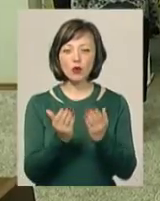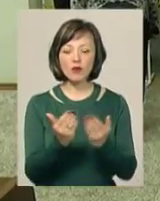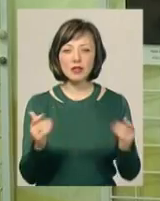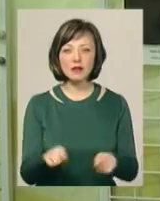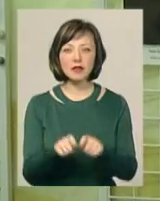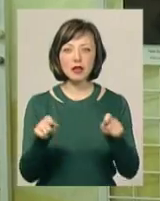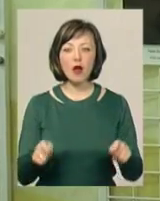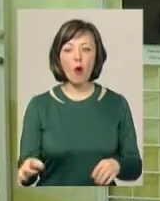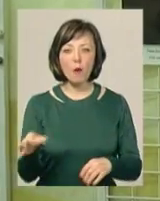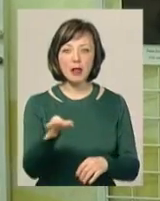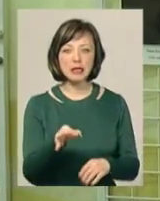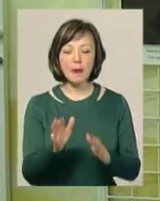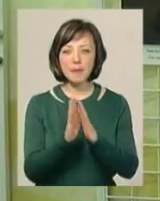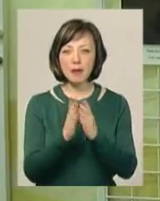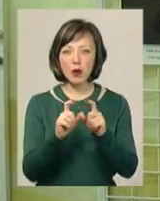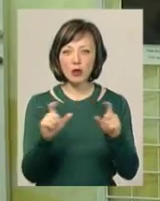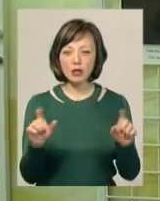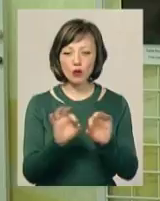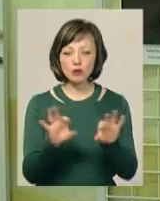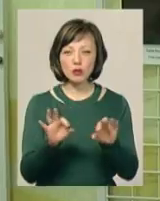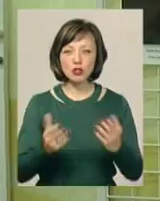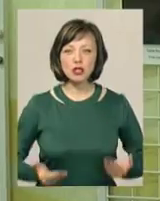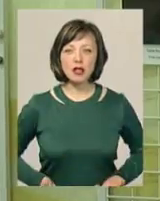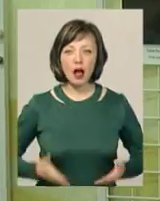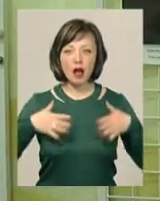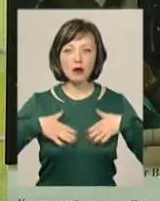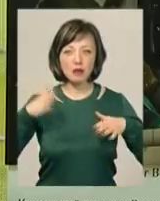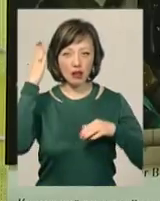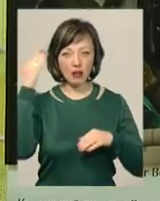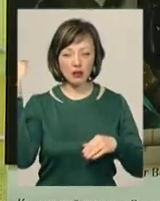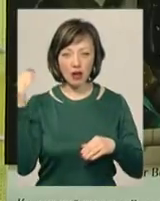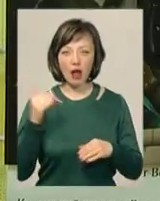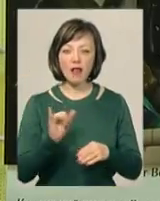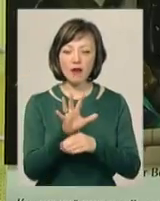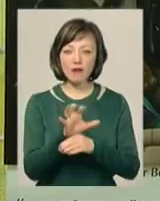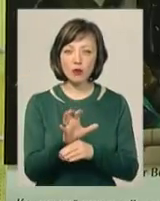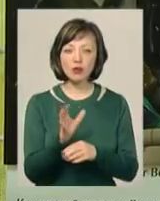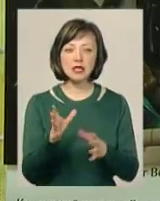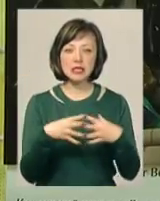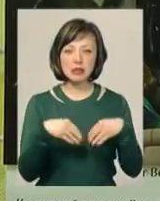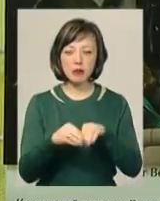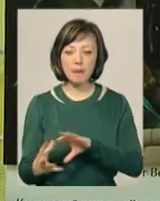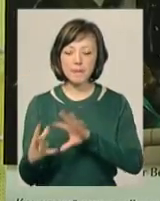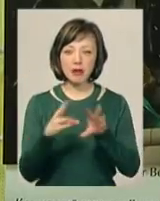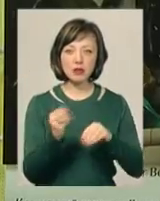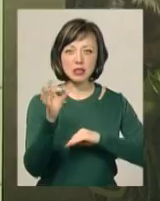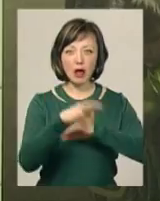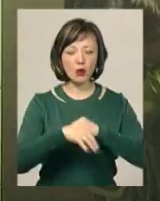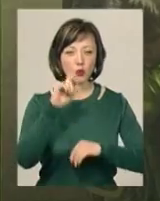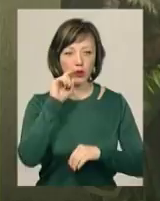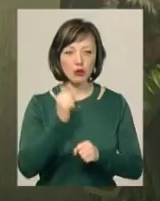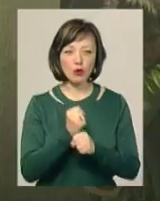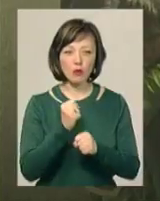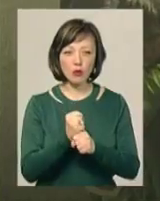обласній науковій бібліотеці, розповідає про життя кримських татар після анексії півострова. На світлинах – сім'ї, які переїхали до Західної України.